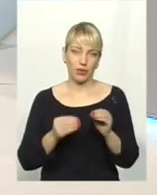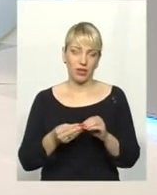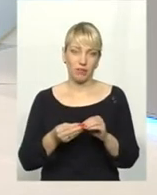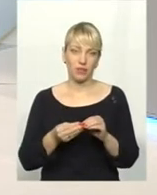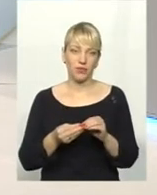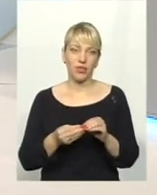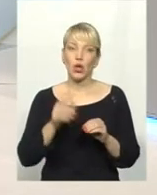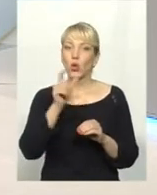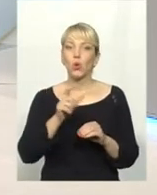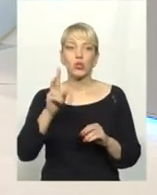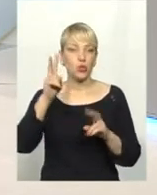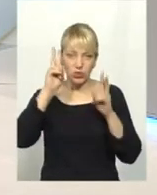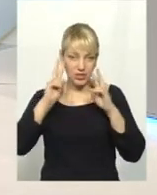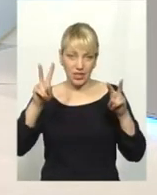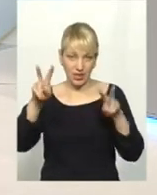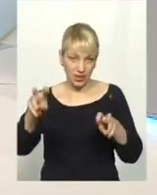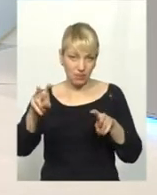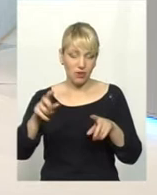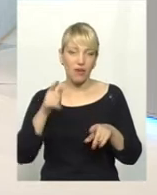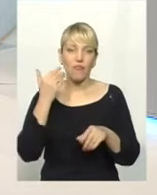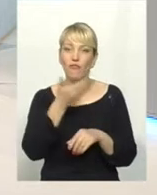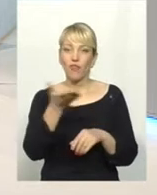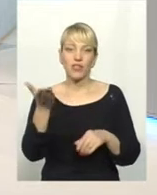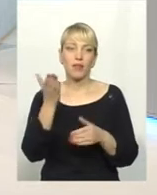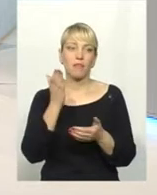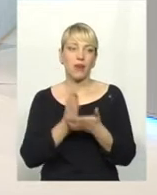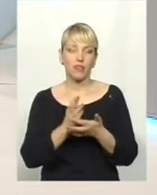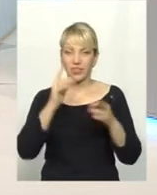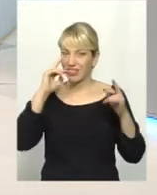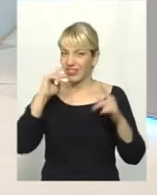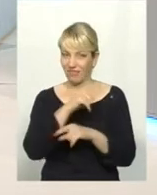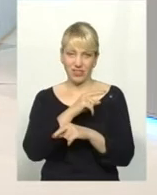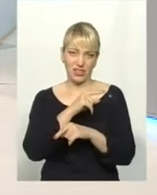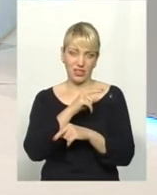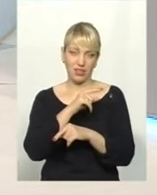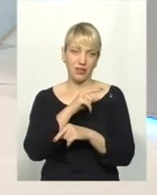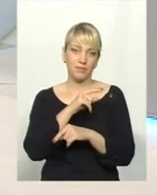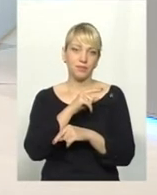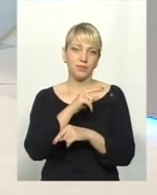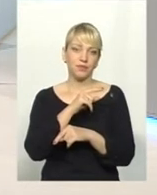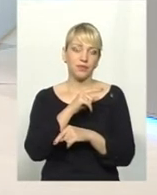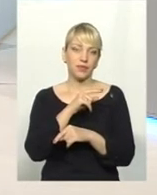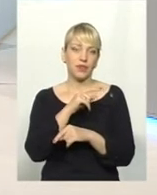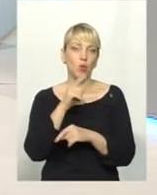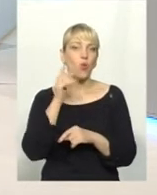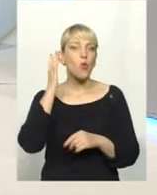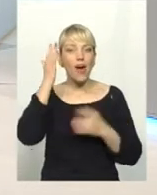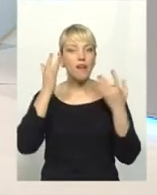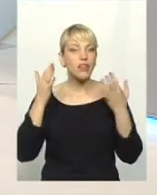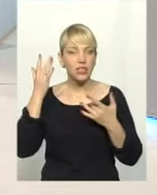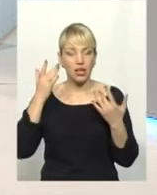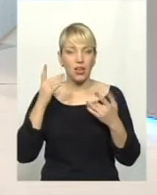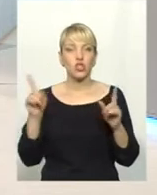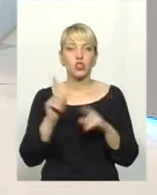тімі, вони мають невірне, упереджене уявлення, що